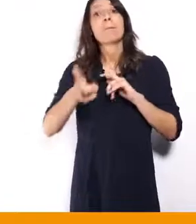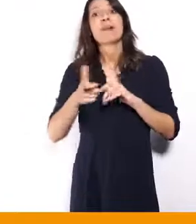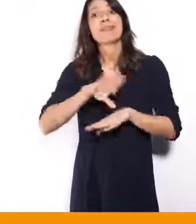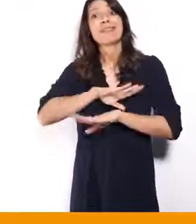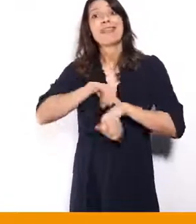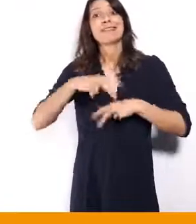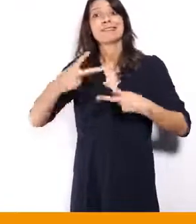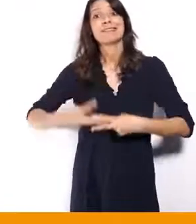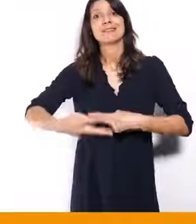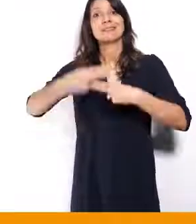séquence, mais avant, alors peut-être...